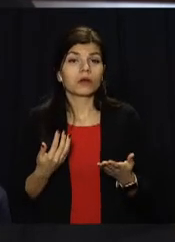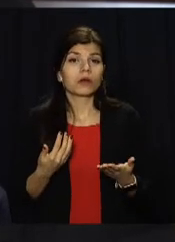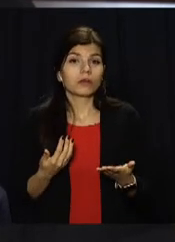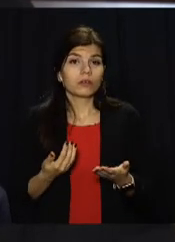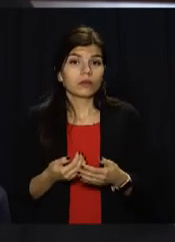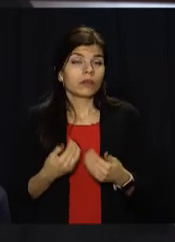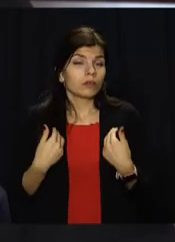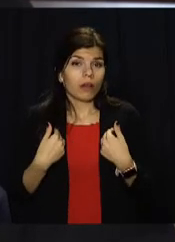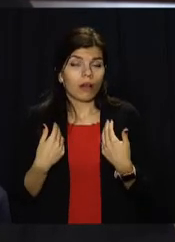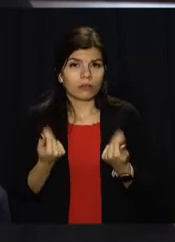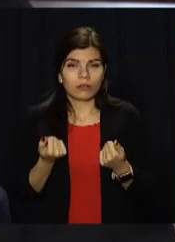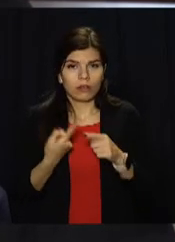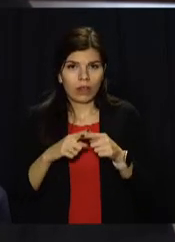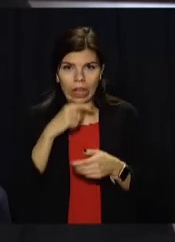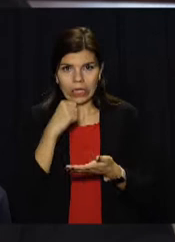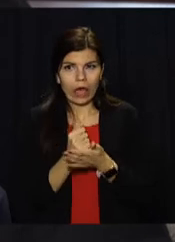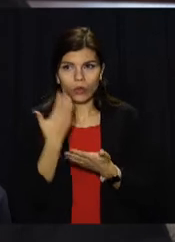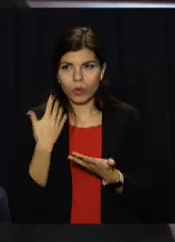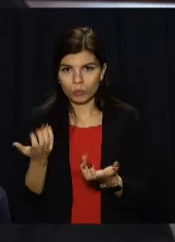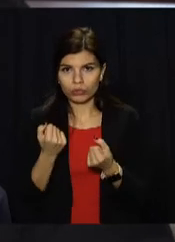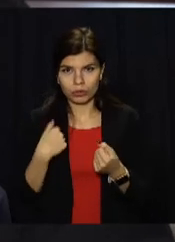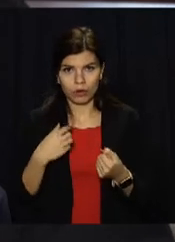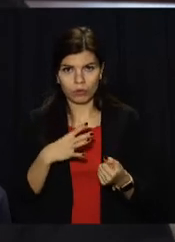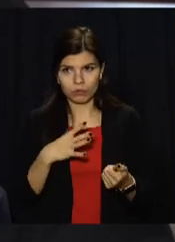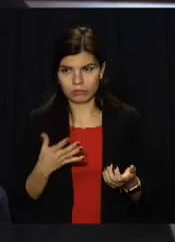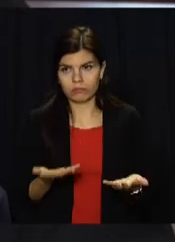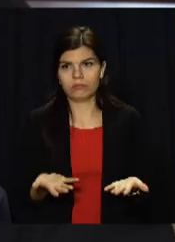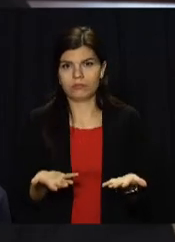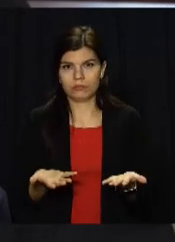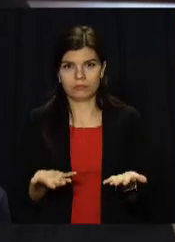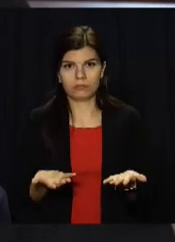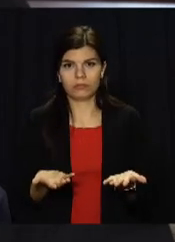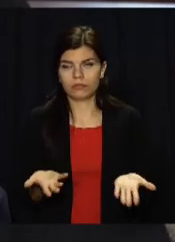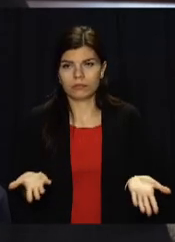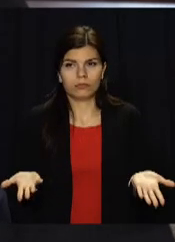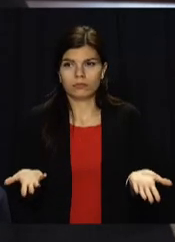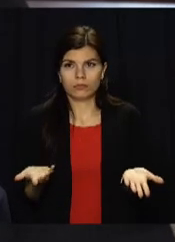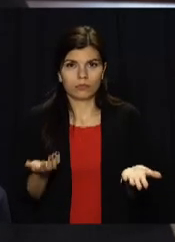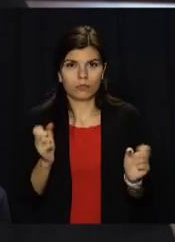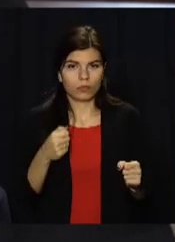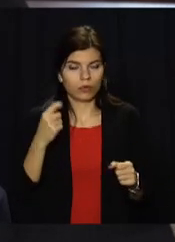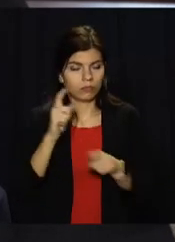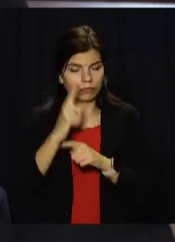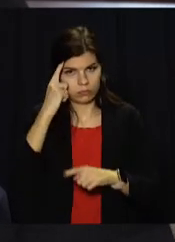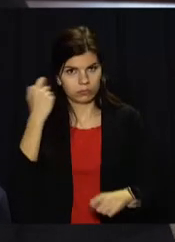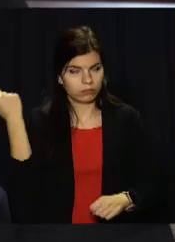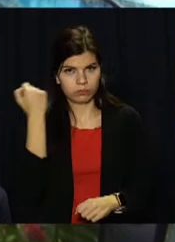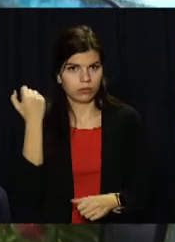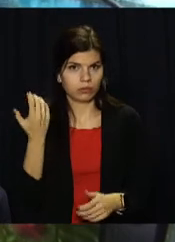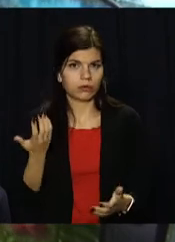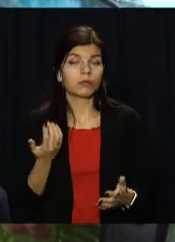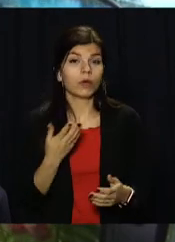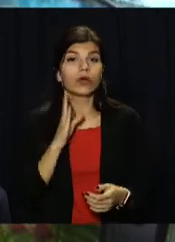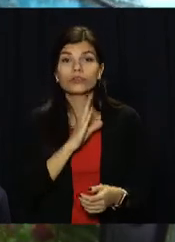Конечно, діагноз, коли я получила, це був як гром, наверное, серед ясного неба.